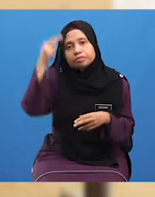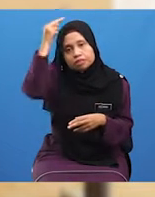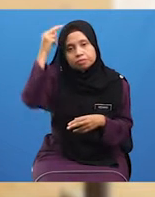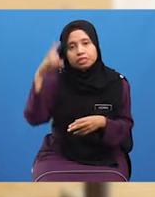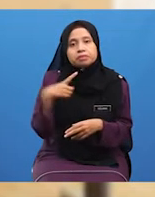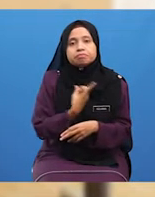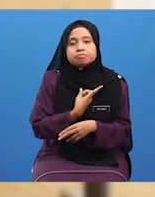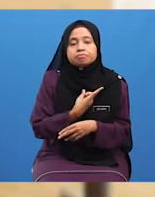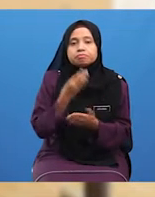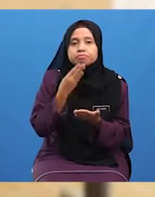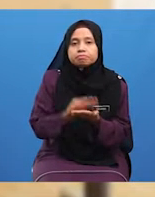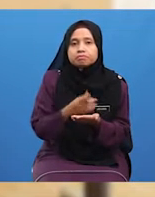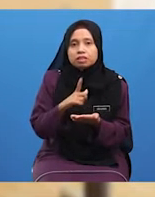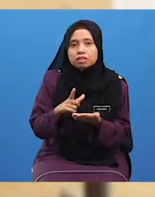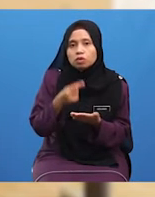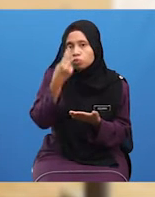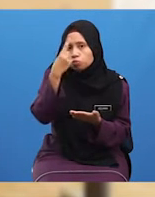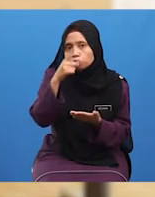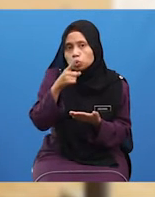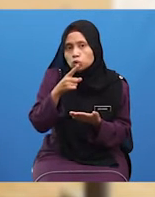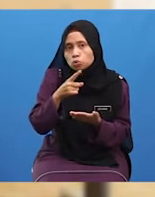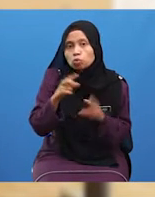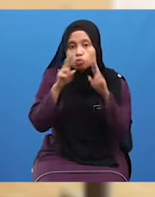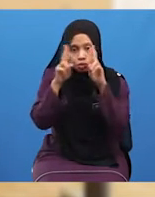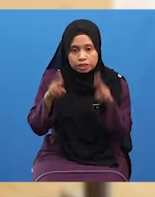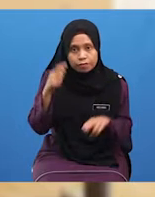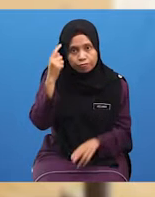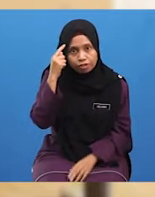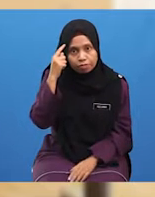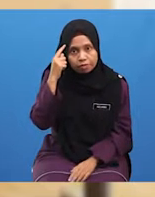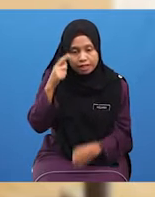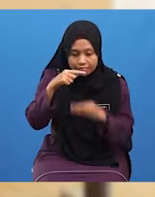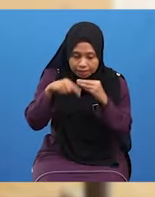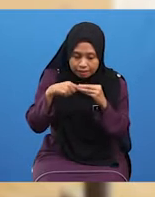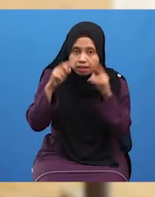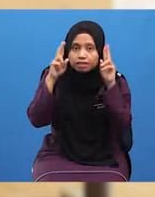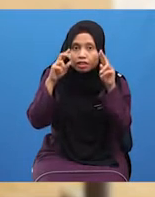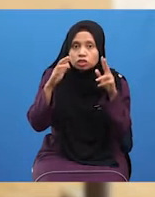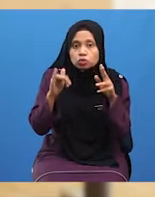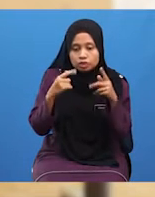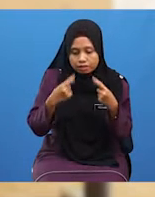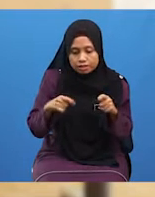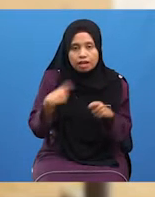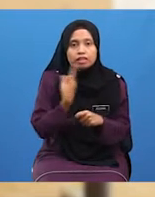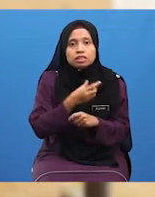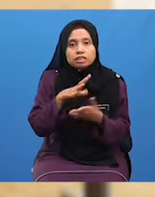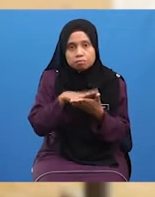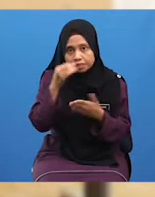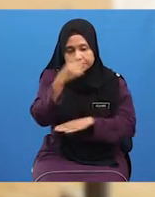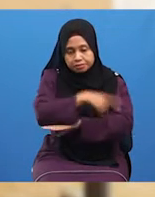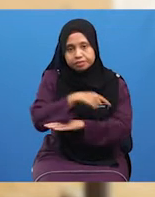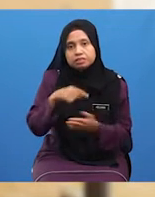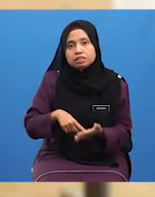-murid Baiklah Untuk Memuji Kefahaman Murid-murid Tentang Tajuk Yang Telah Kita Pelajari